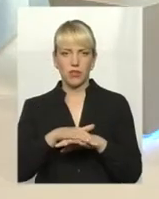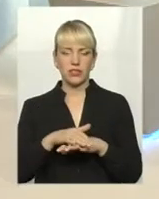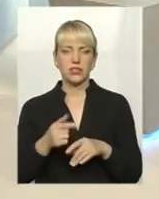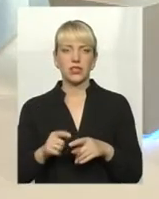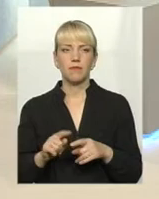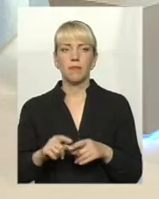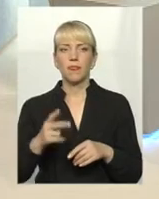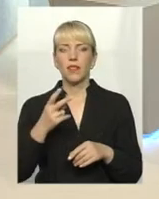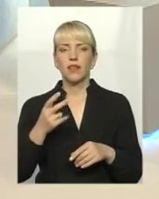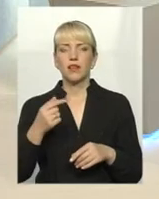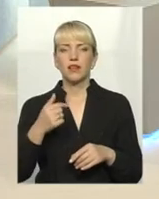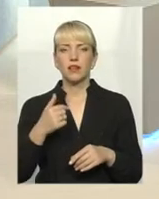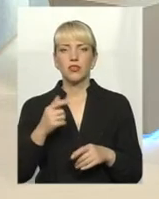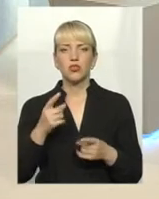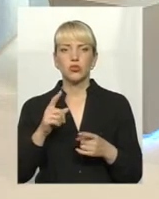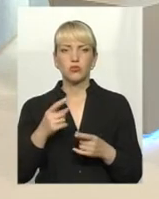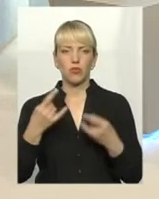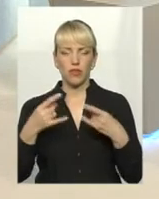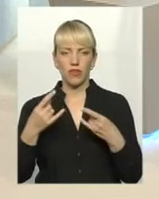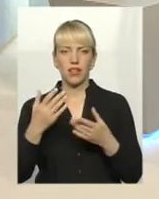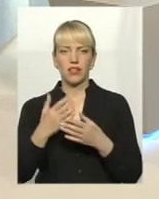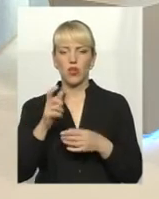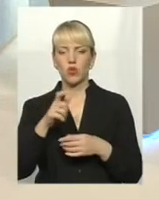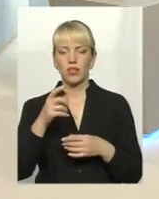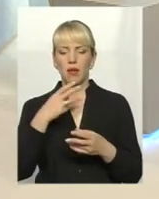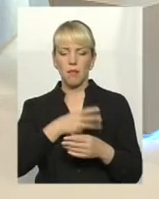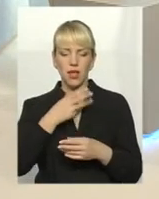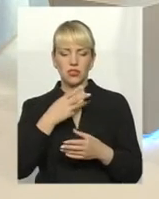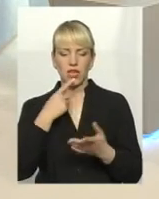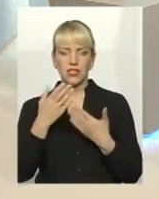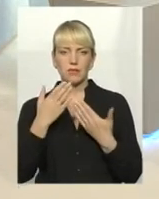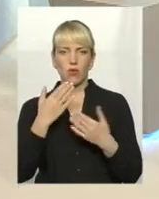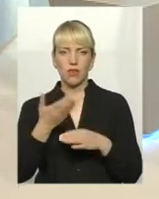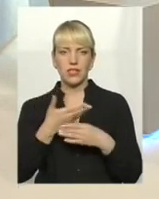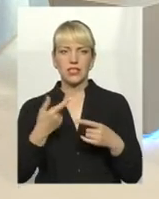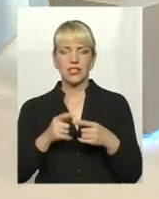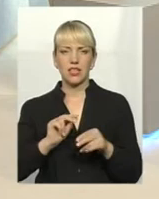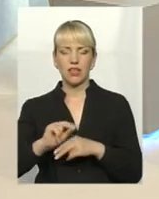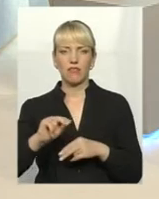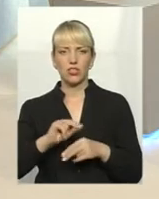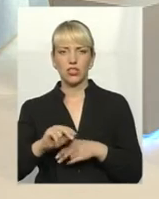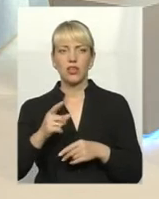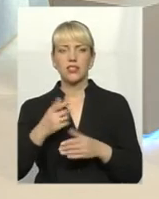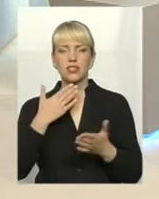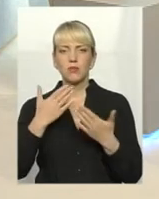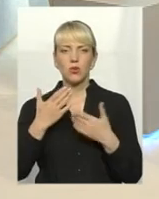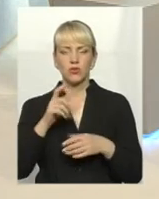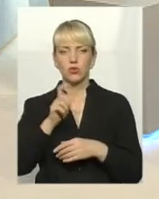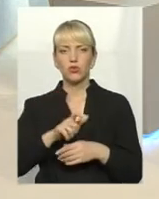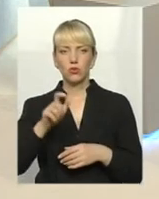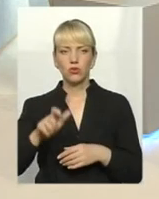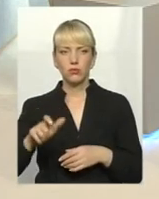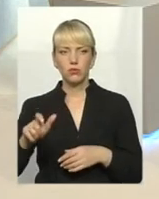в прямому ефірі, що є бажання людей спілкуватися з нами, то це навчання йде, спілкування з тими людьми,